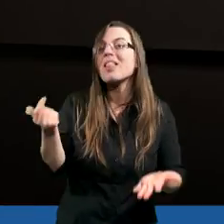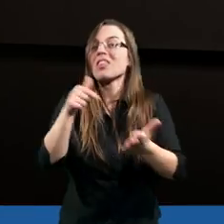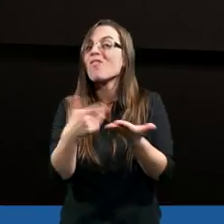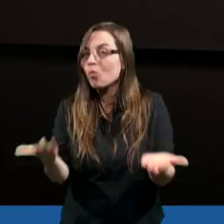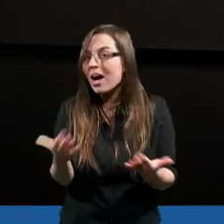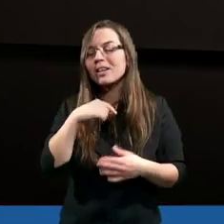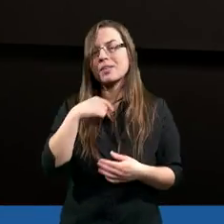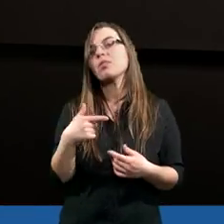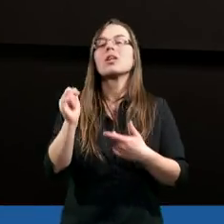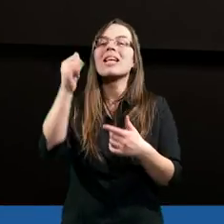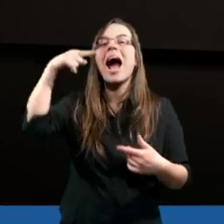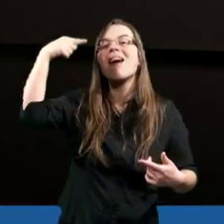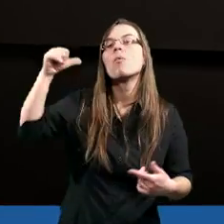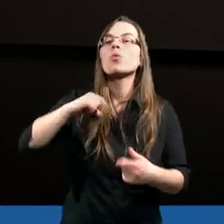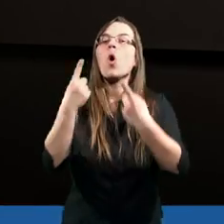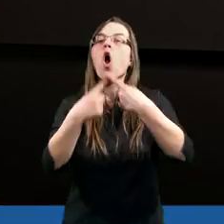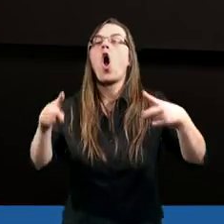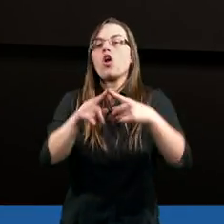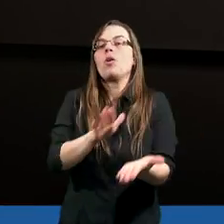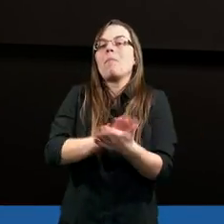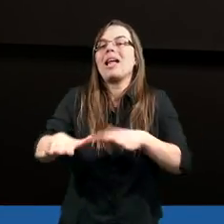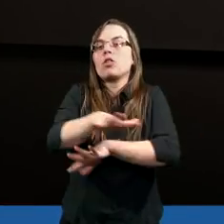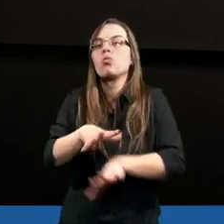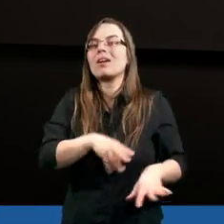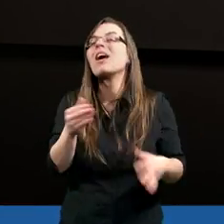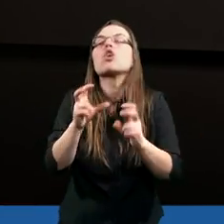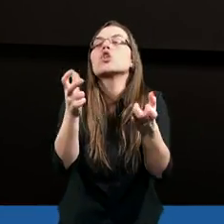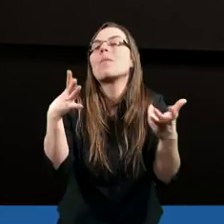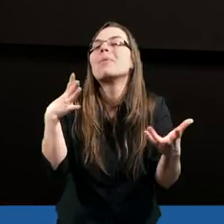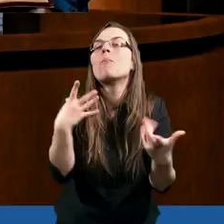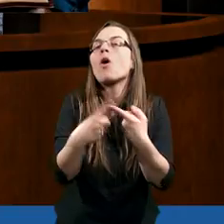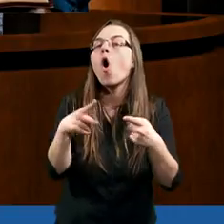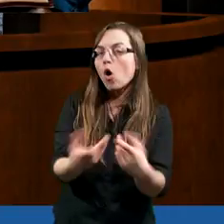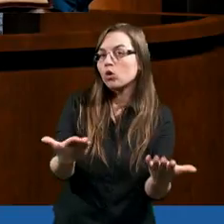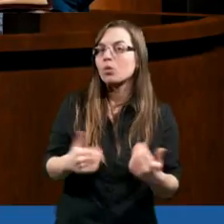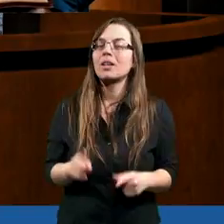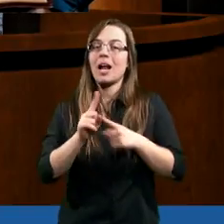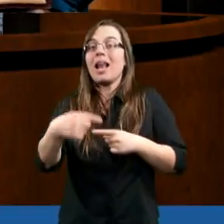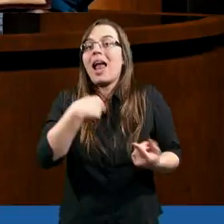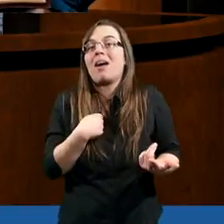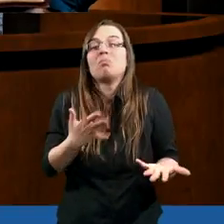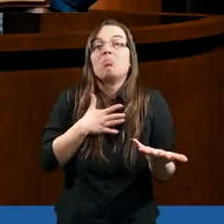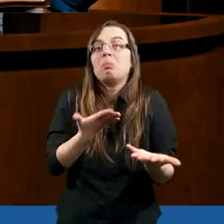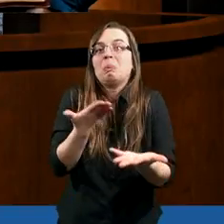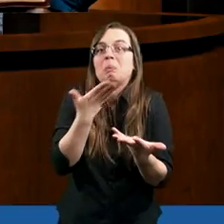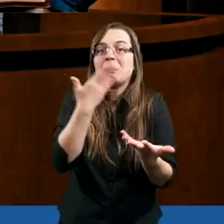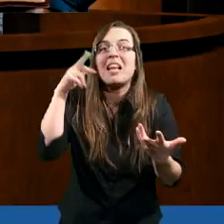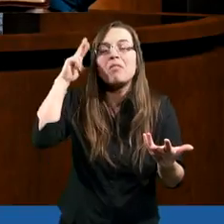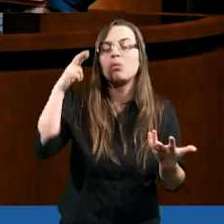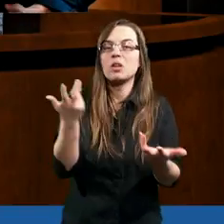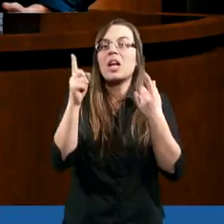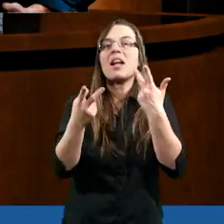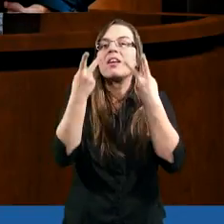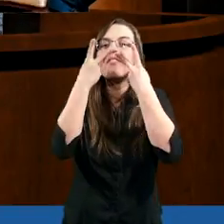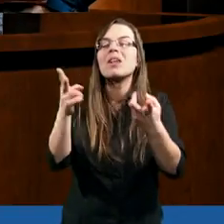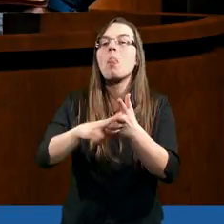wyobrażacie Kościół bez Ducha Świętego? Czym byłby Kościół bez Ducha Świętego? Dla mnie byłby ciałem bez głowy. Czasami